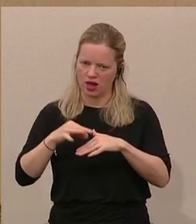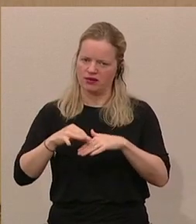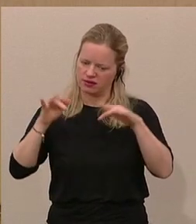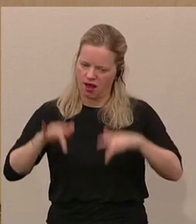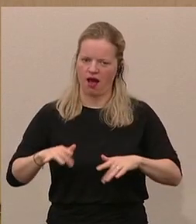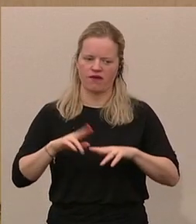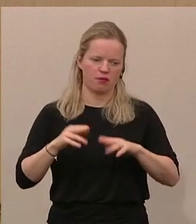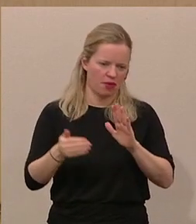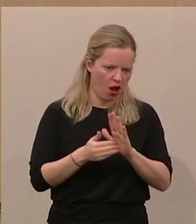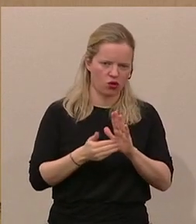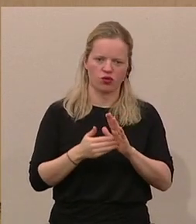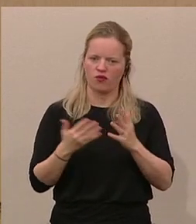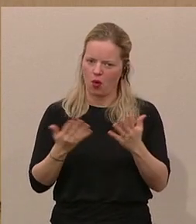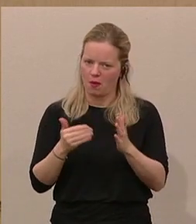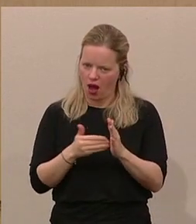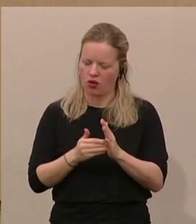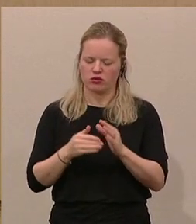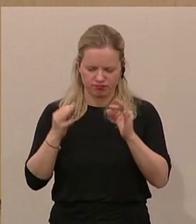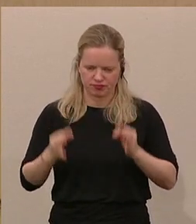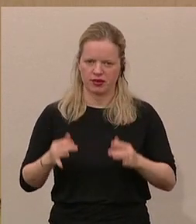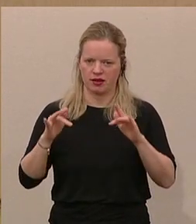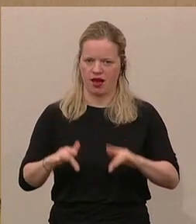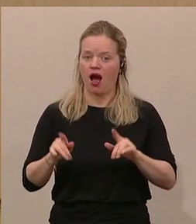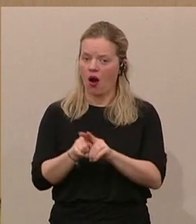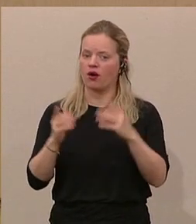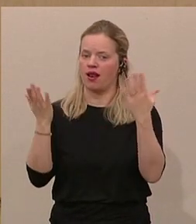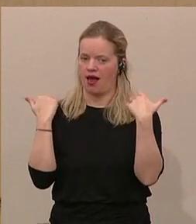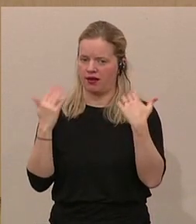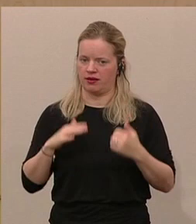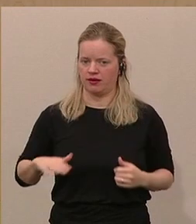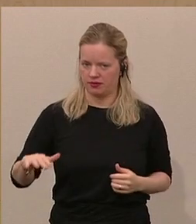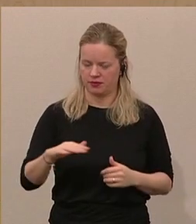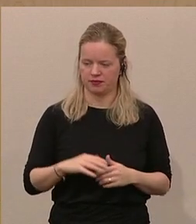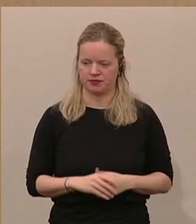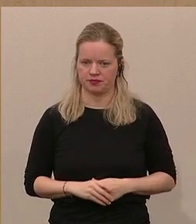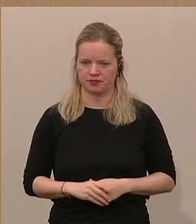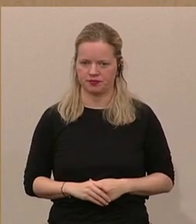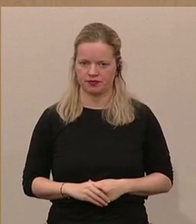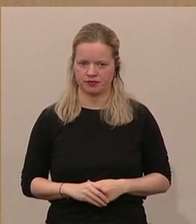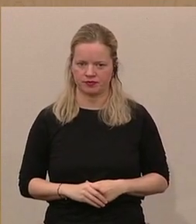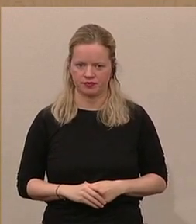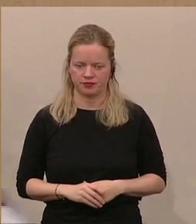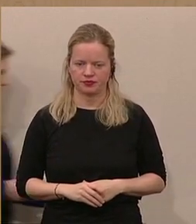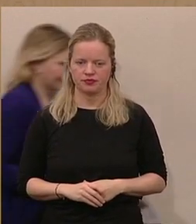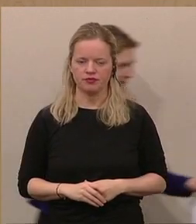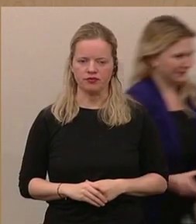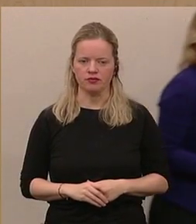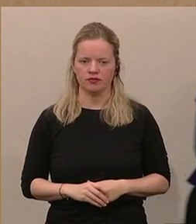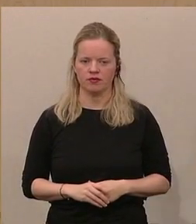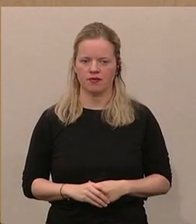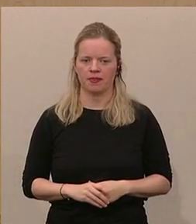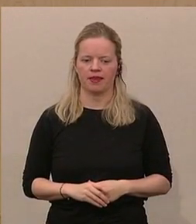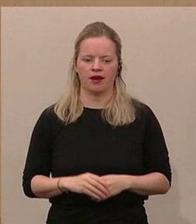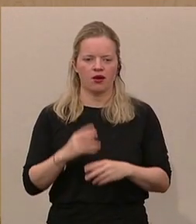braucht und wo er ihn braucht, eben auch im ländlichen Bereich. Das, meine Damen und Herren, muss ein